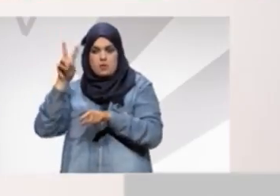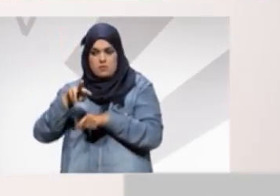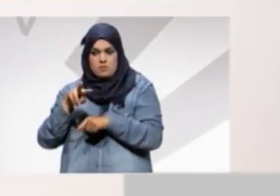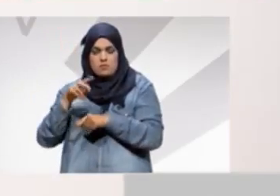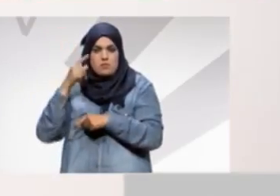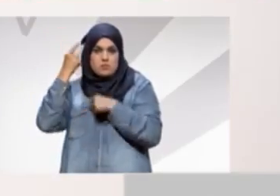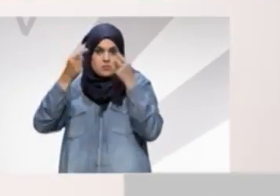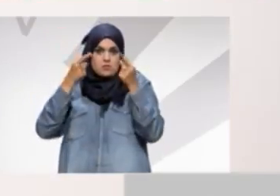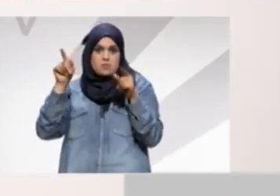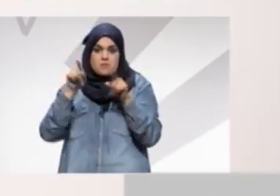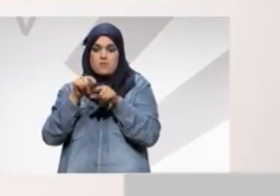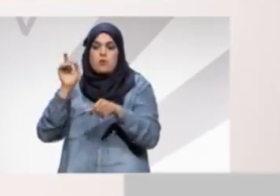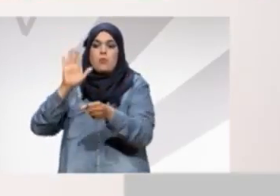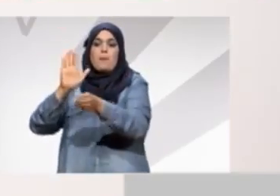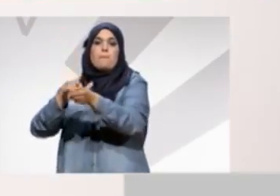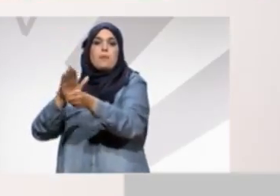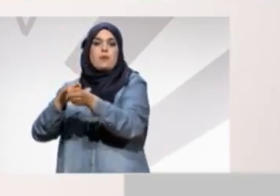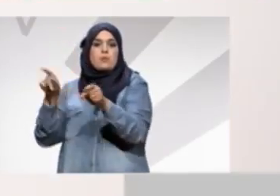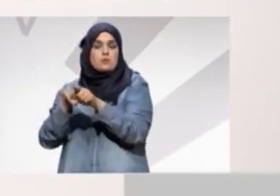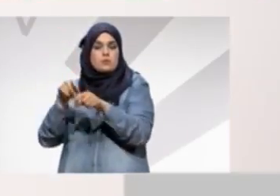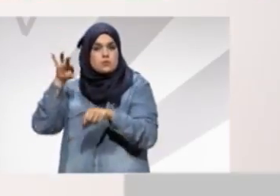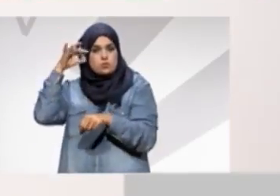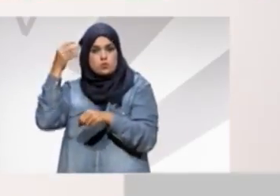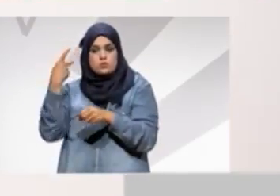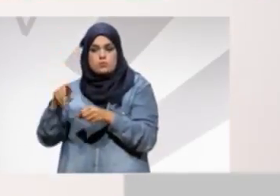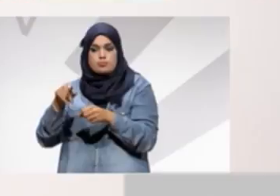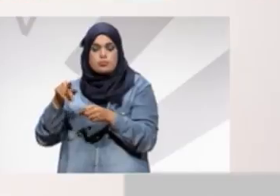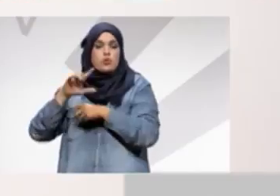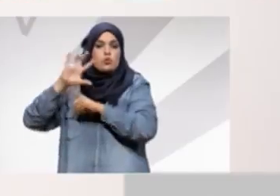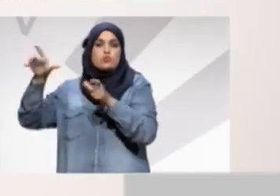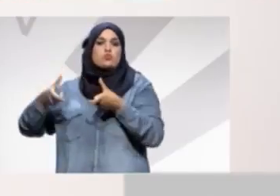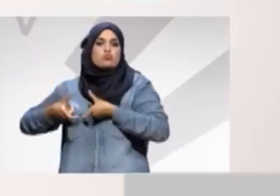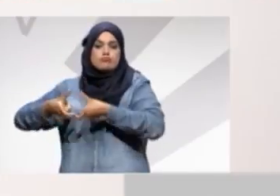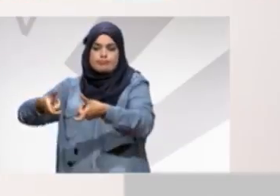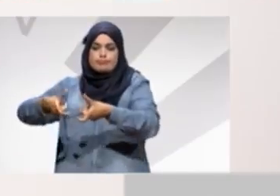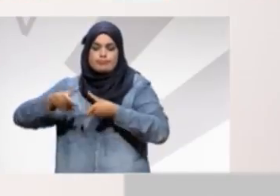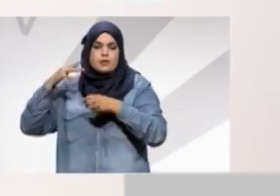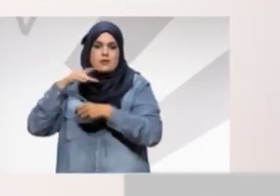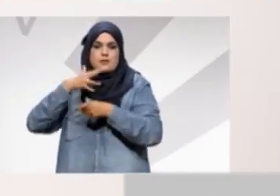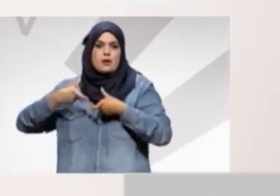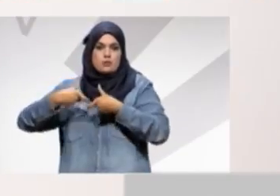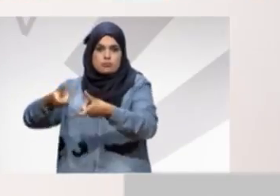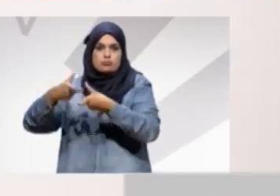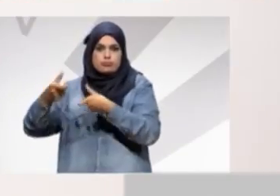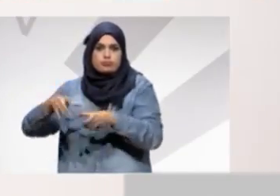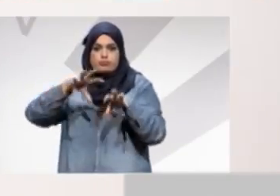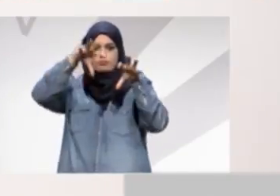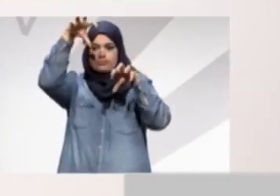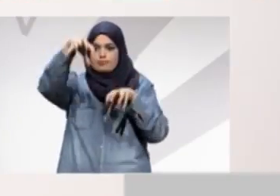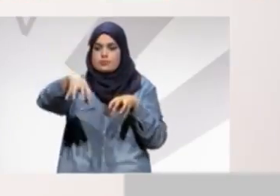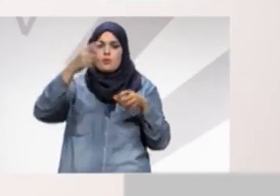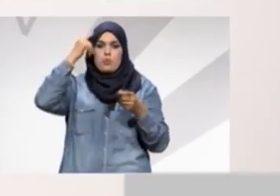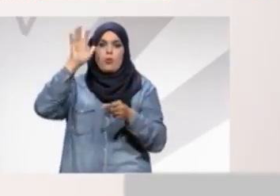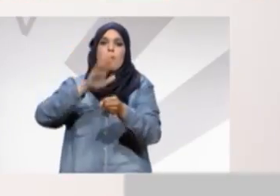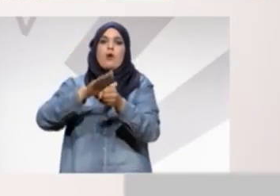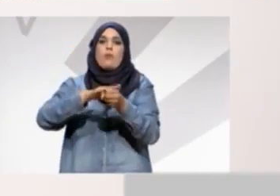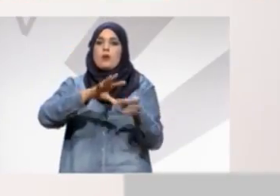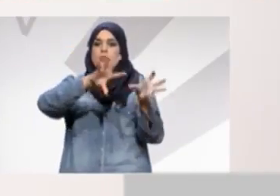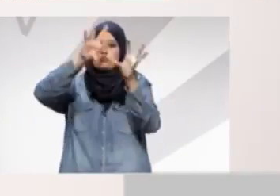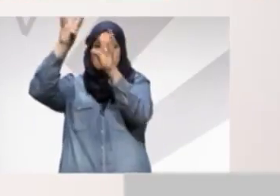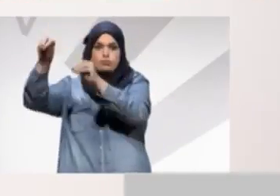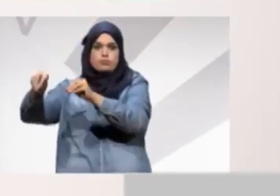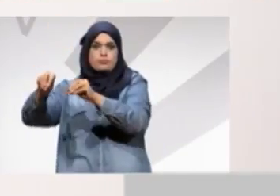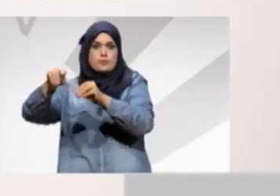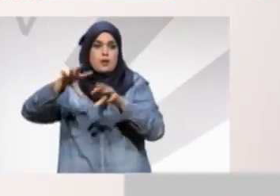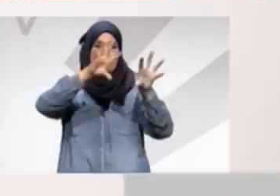انتوما ردونا مزبلة بتاع تونس كل شي صب فيها غادي وكملوا علينا بمصب زبلة حتى كينقلوهم الكبرية هزول سيد